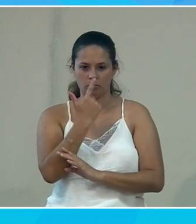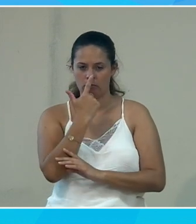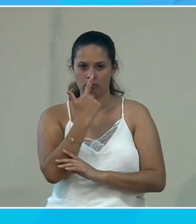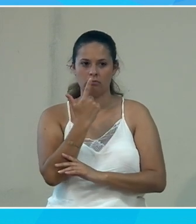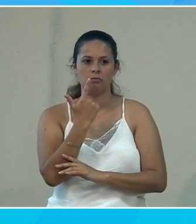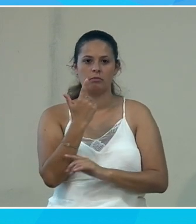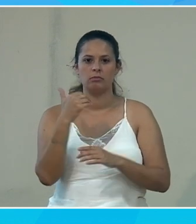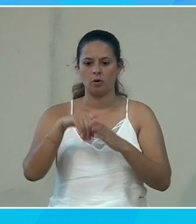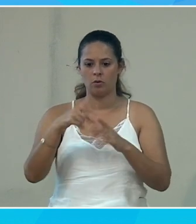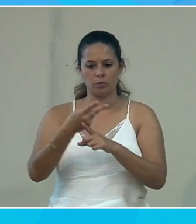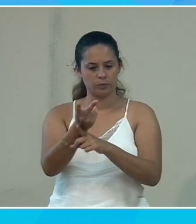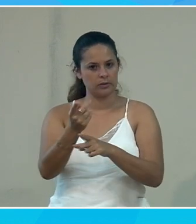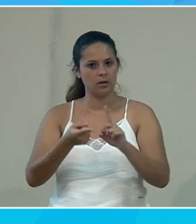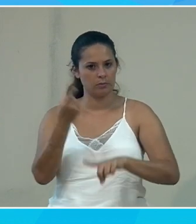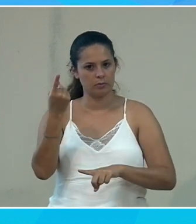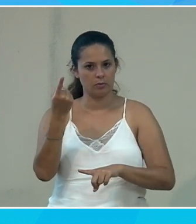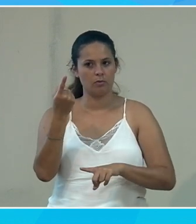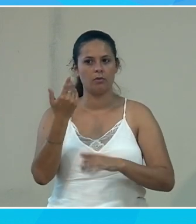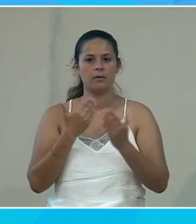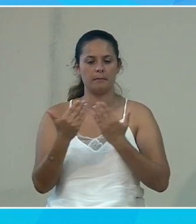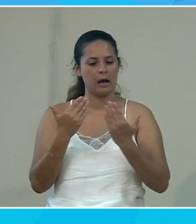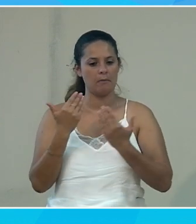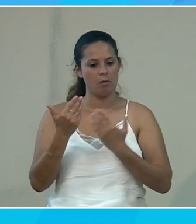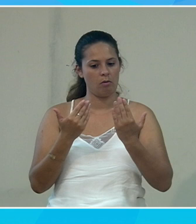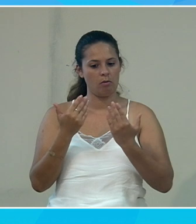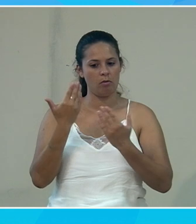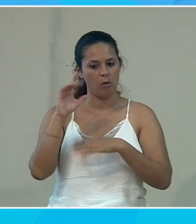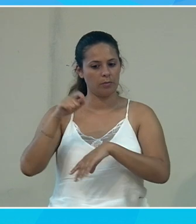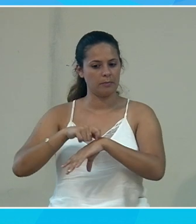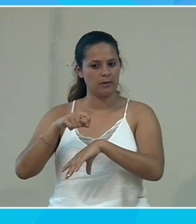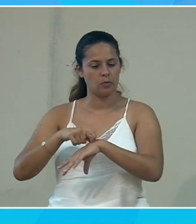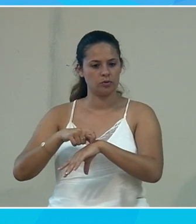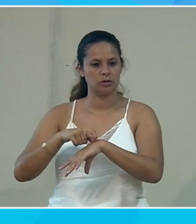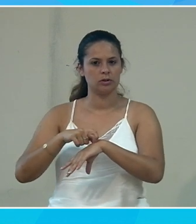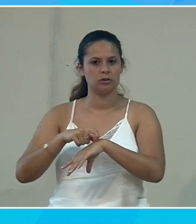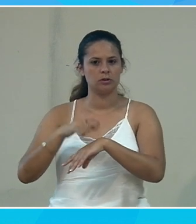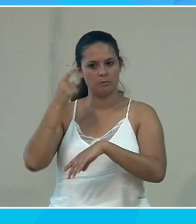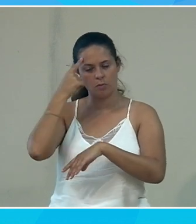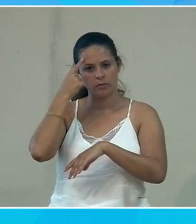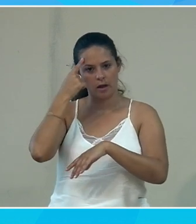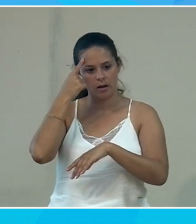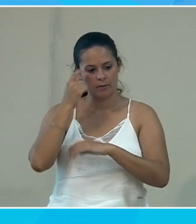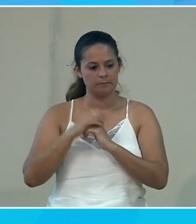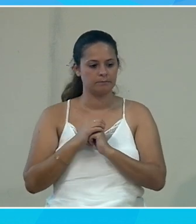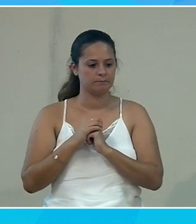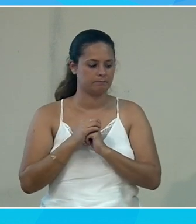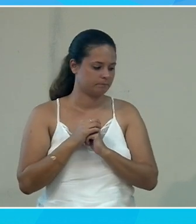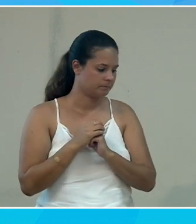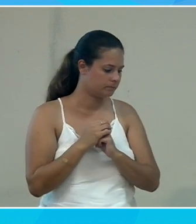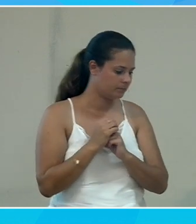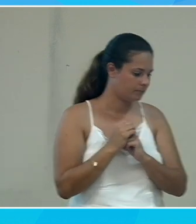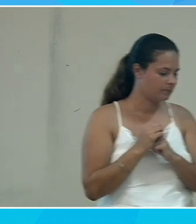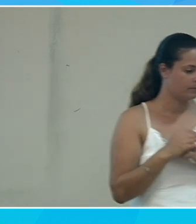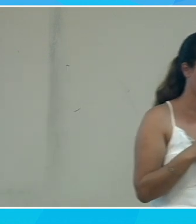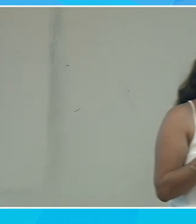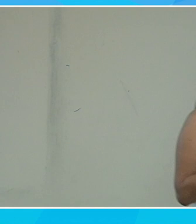aller dans un outil qui est important aussi pour certaines pathologies principalement des pathologies mentales j'ai la possibilité par